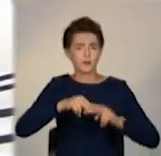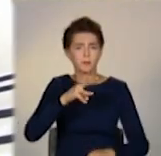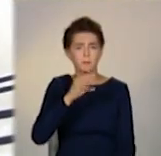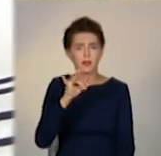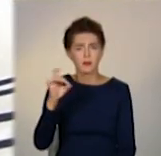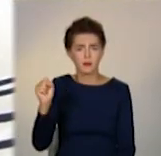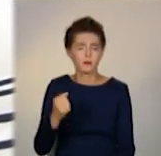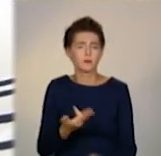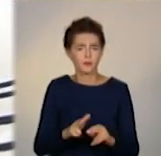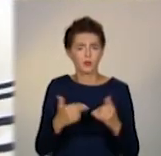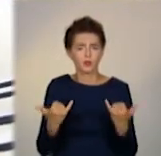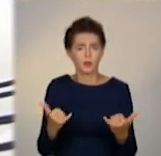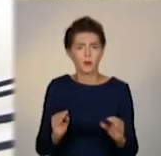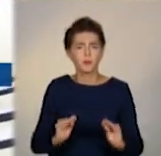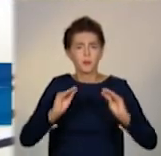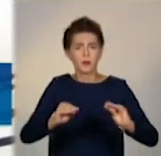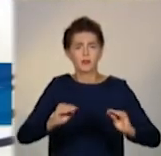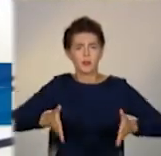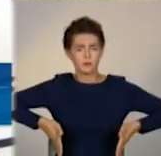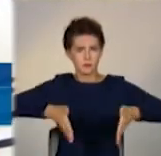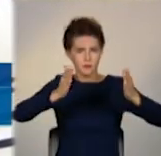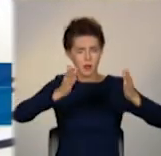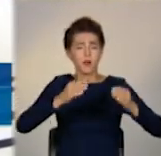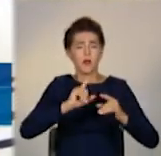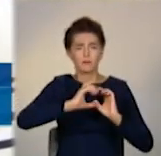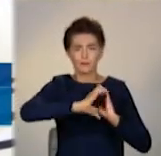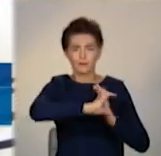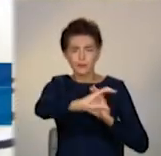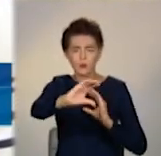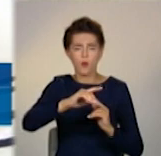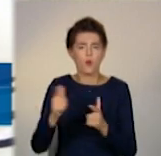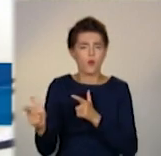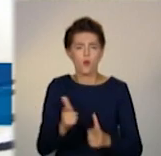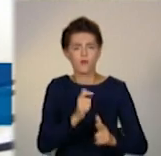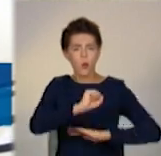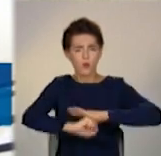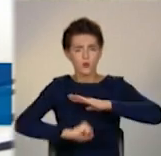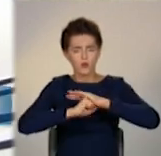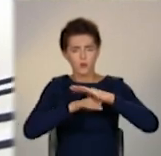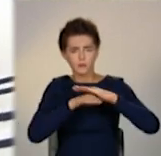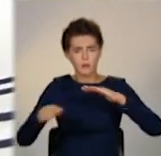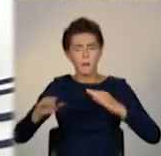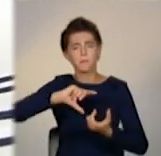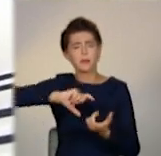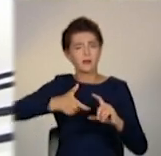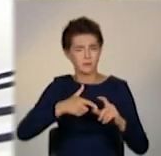ми вже встановили тротуарний бордюр, підготавлюємо основання під тротуарну плитку.